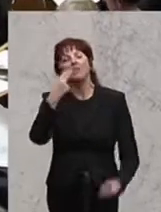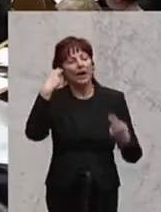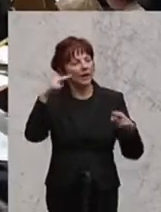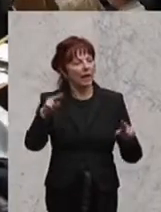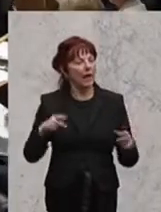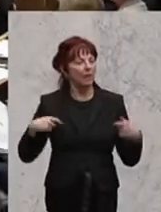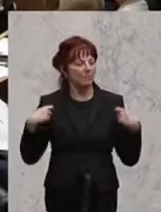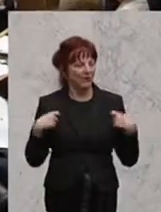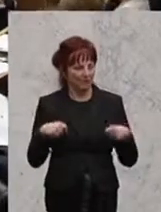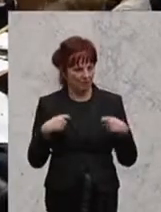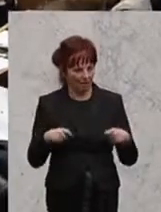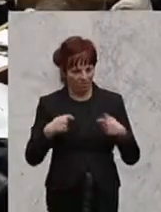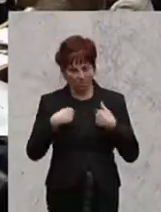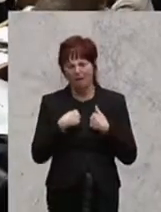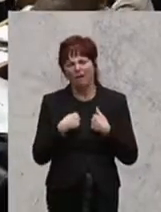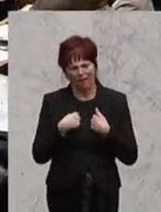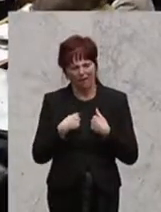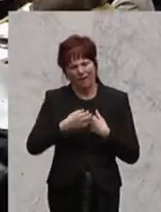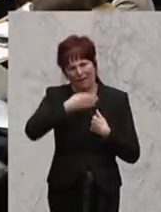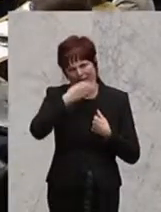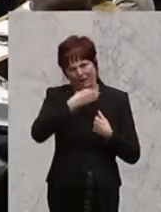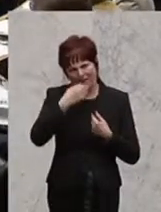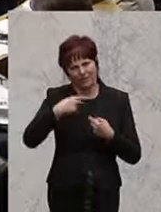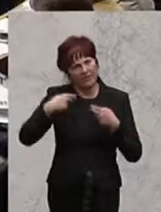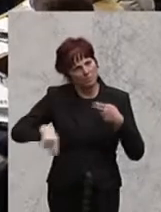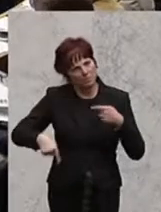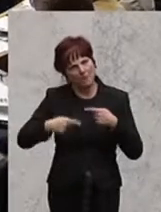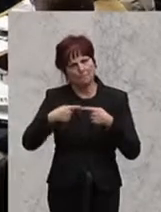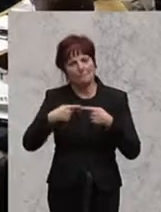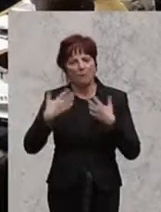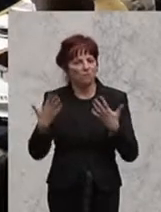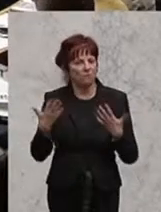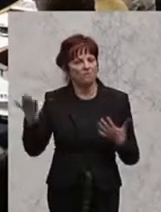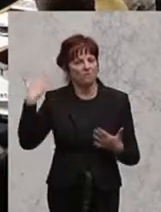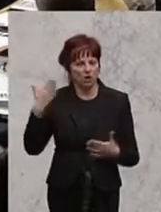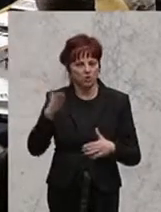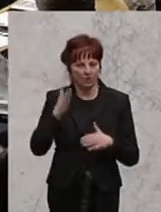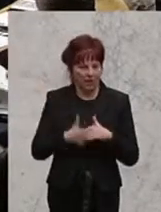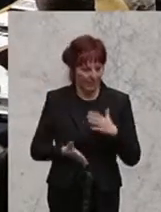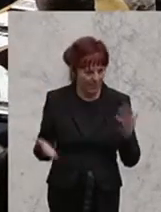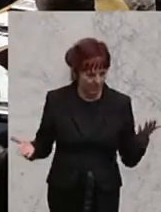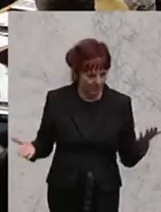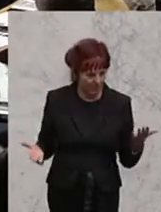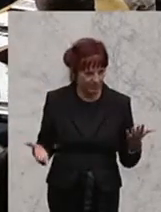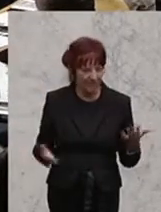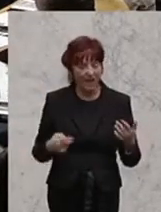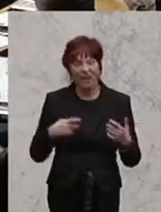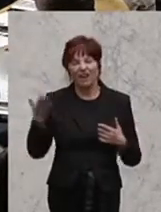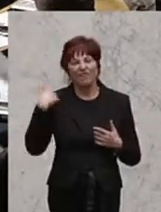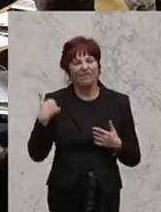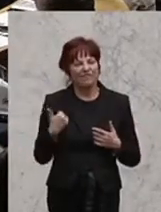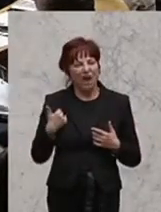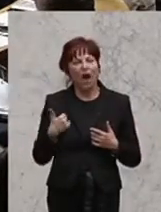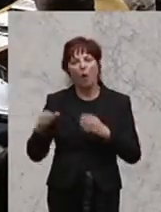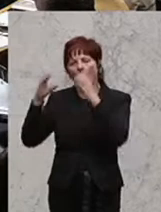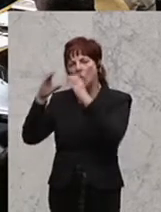fort. Ich nehme die Rede dort auf, wo ich aufgehört habe, nämlich bei der Papageienrolle der